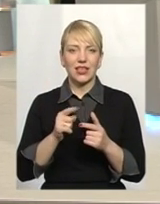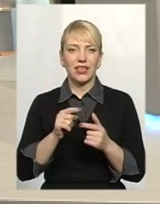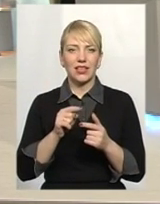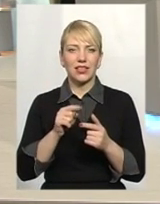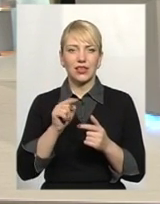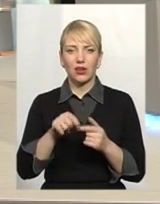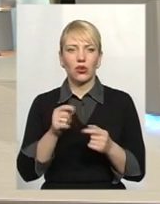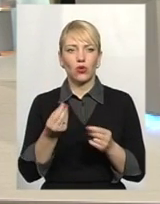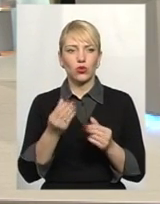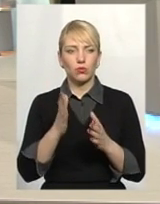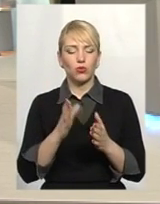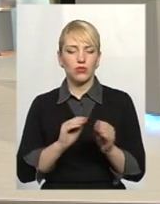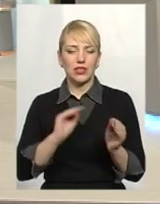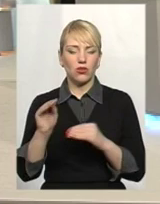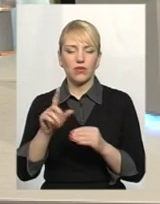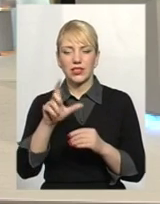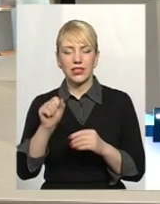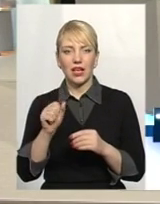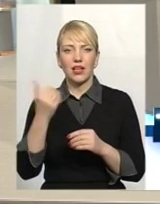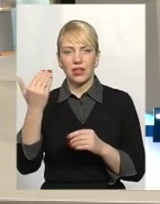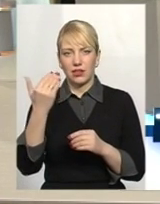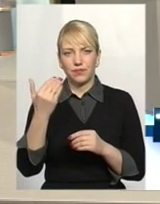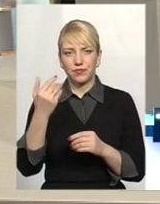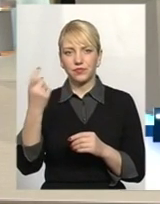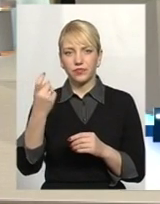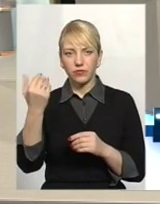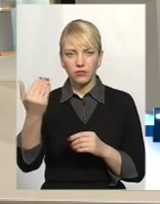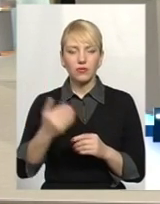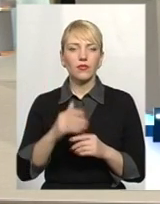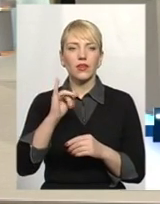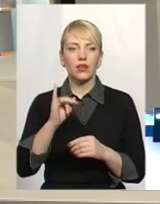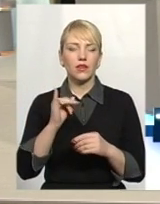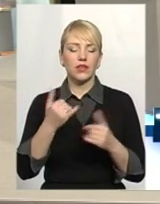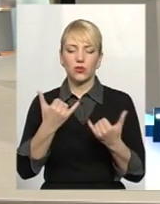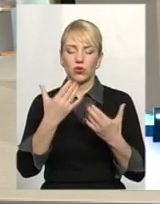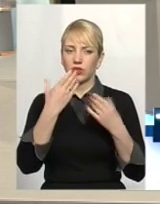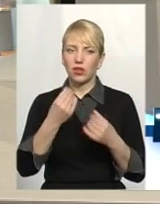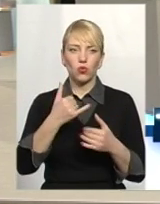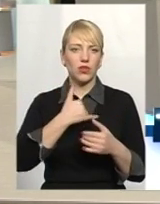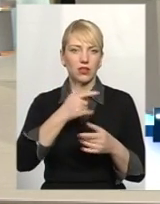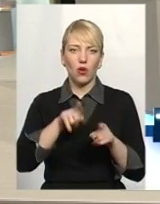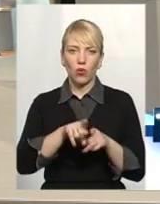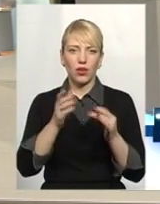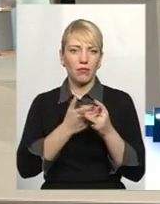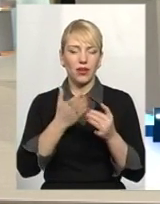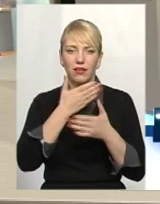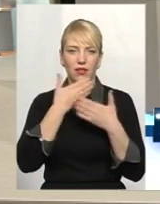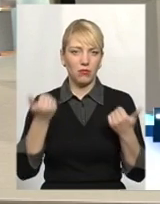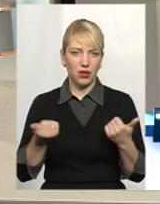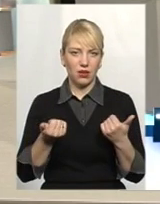за кошти самих заявників. Тобто, такої можливості в нас на сьогоднішній і такої пільги в нас немає, для того, щоб ми виконували